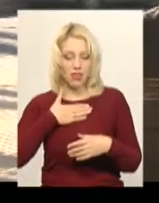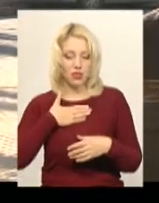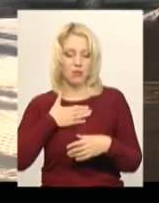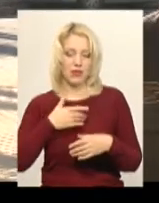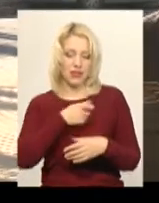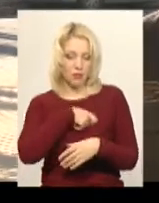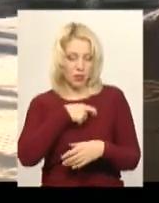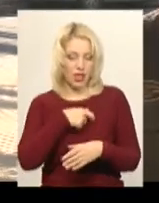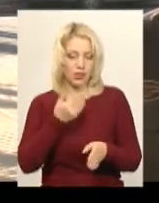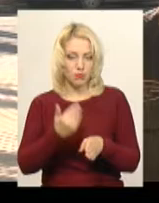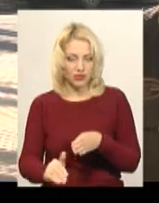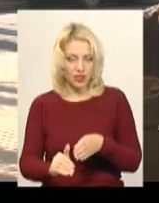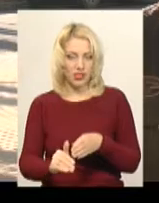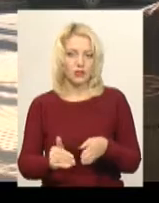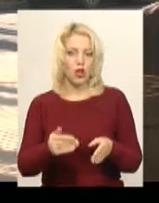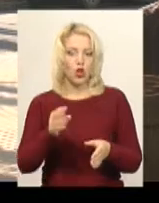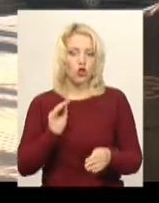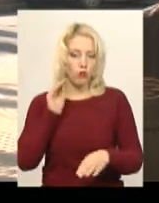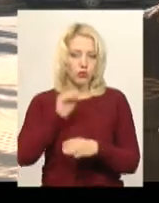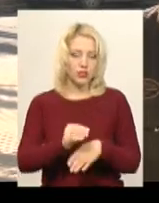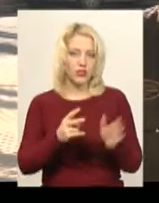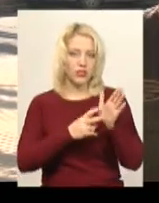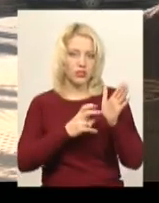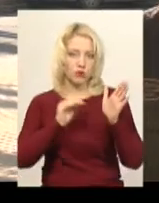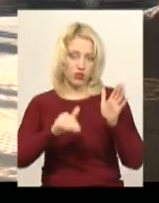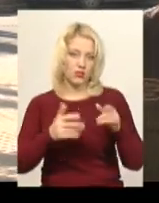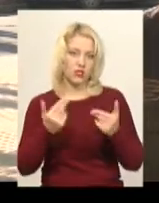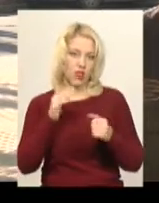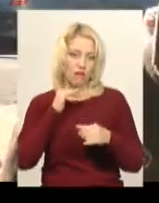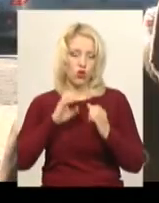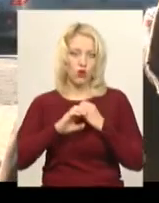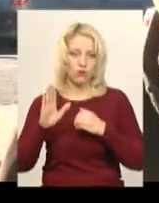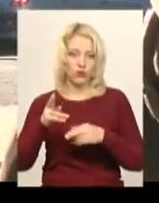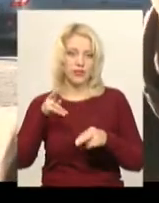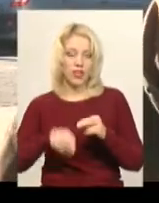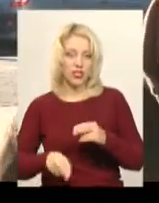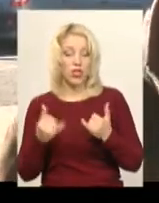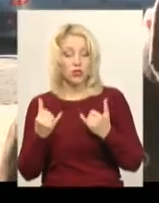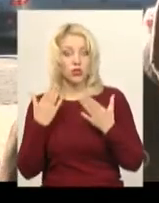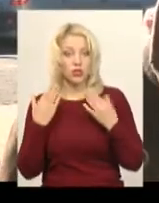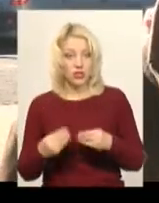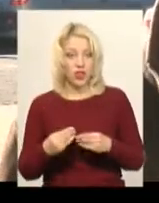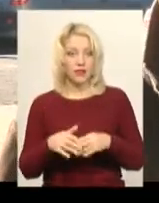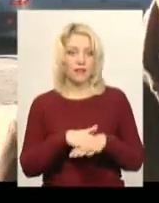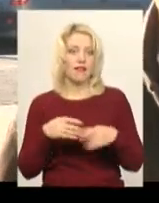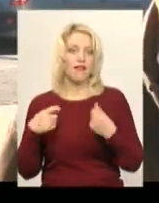цих 700 тисяч, то водогін буде закінчений. На сьогоднішній день ринки